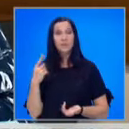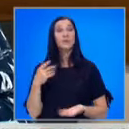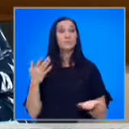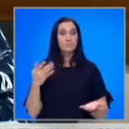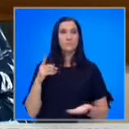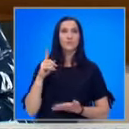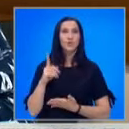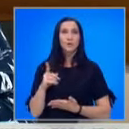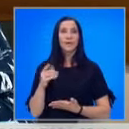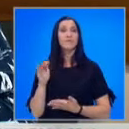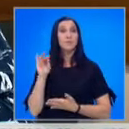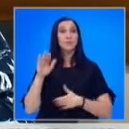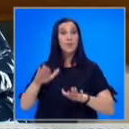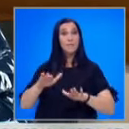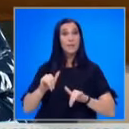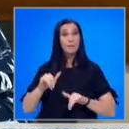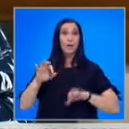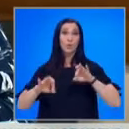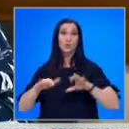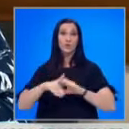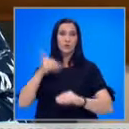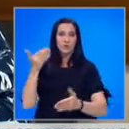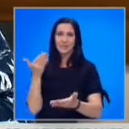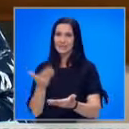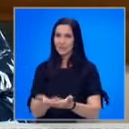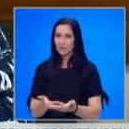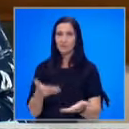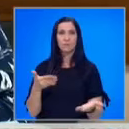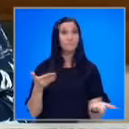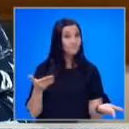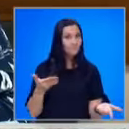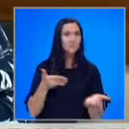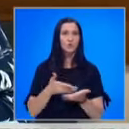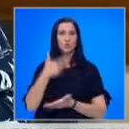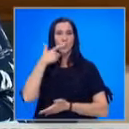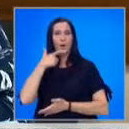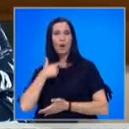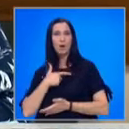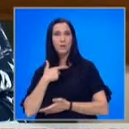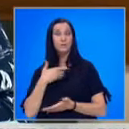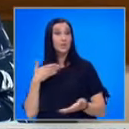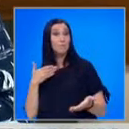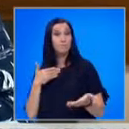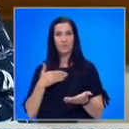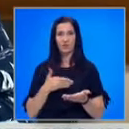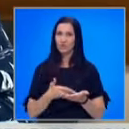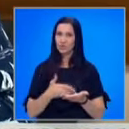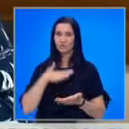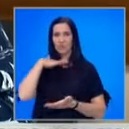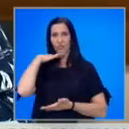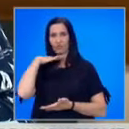трябва да му бъде приятел гласува на оставката, тъй като личните му причини са